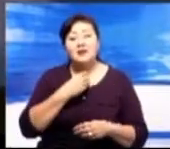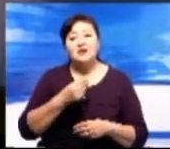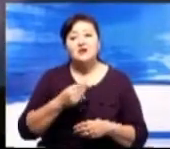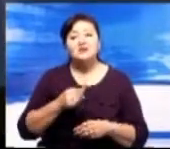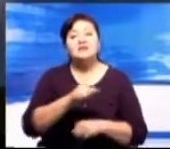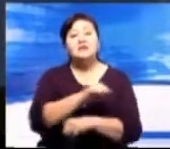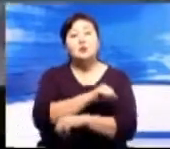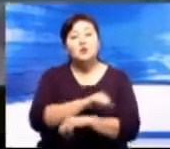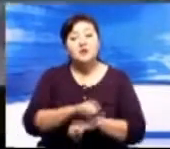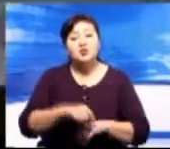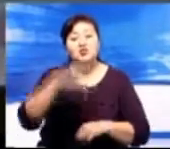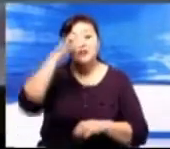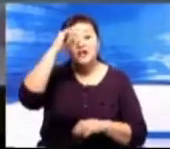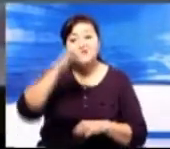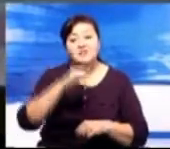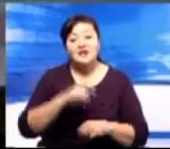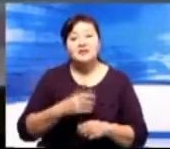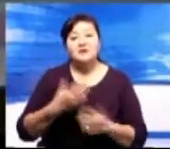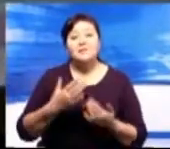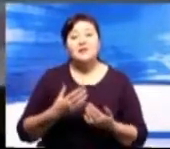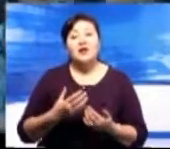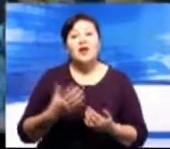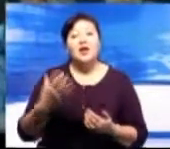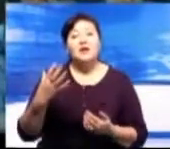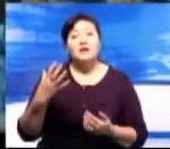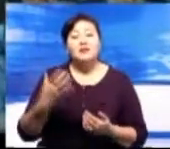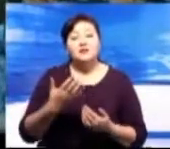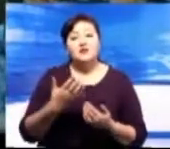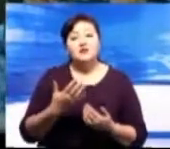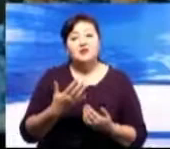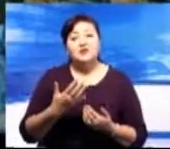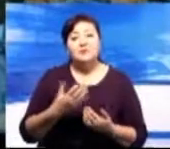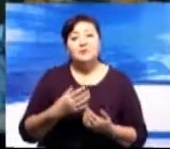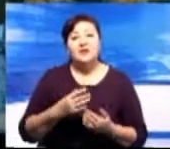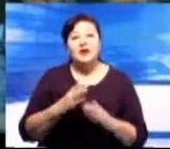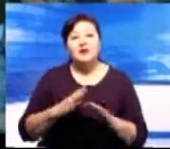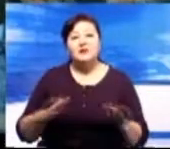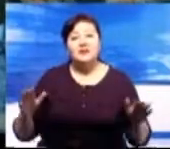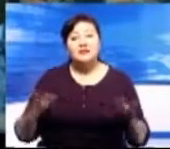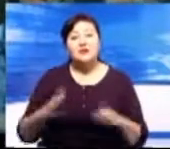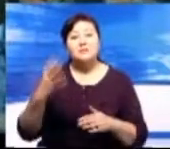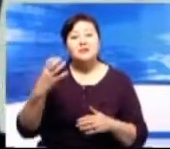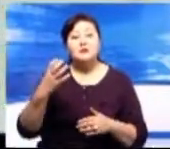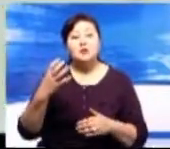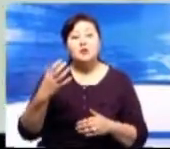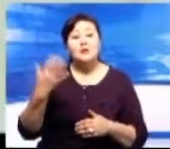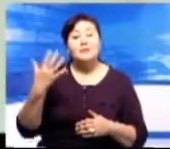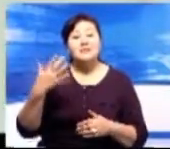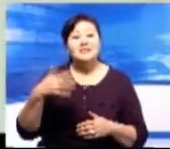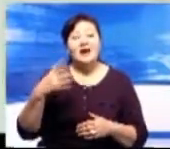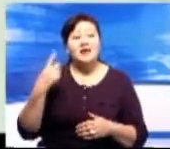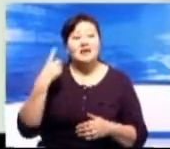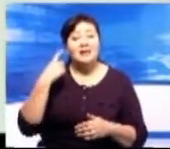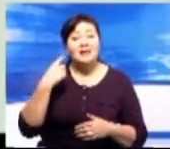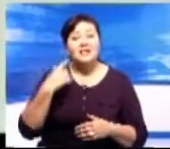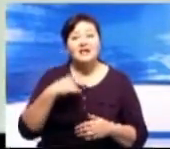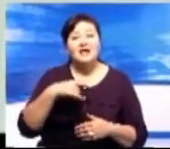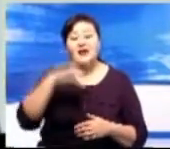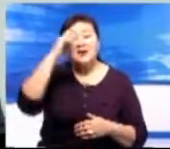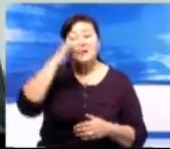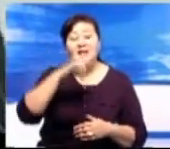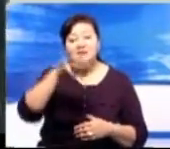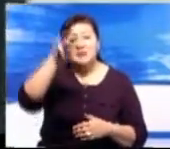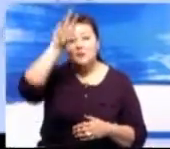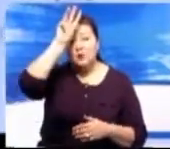«Атамура», написанная Кадыром Досымжанова в честь 550-летия казахского ханства, как и произведения композитора, посвященные детям, известны